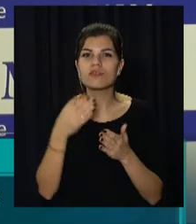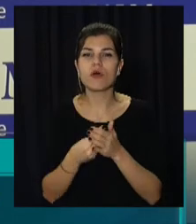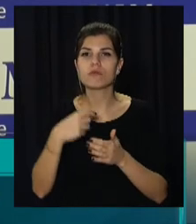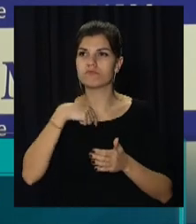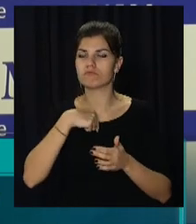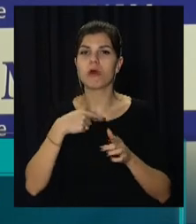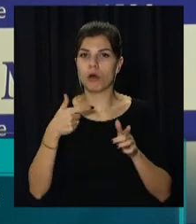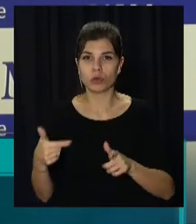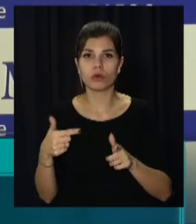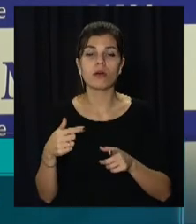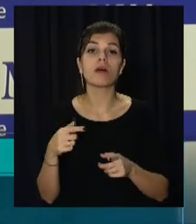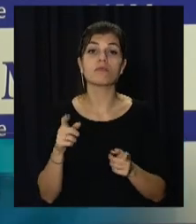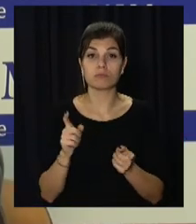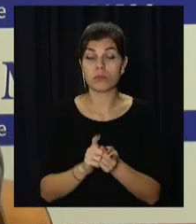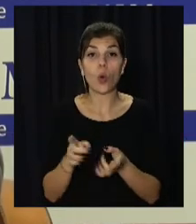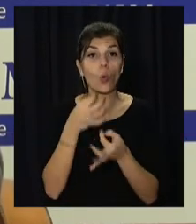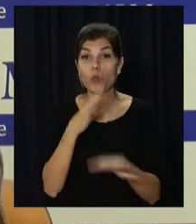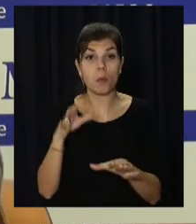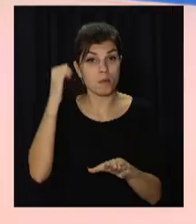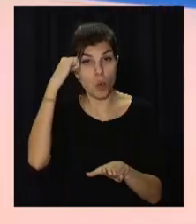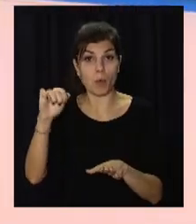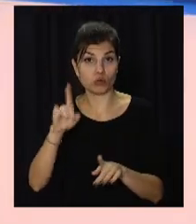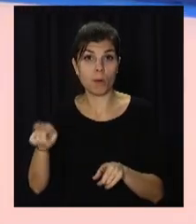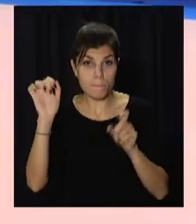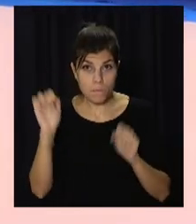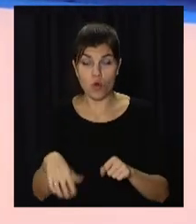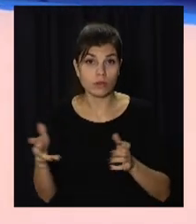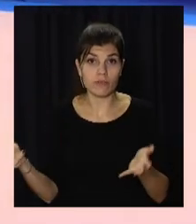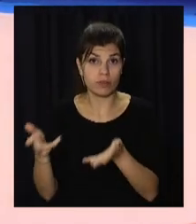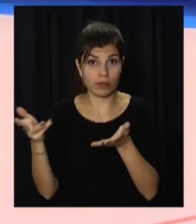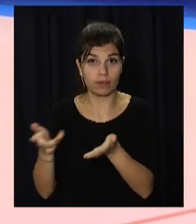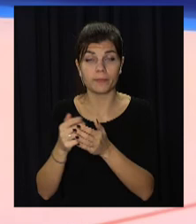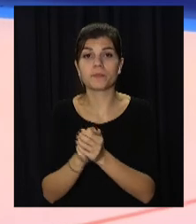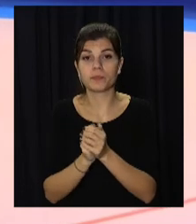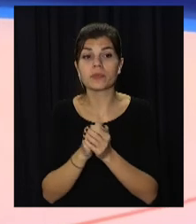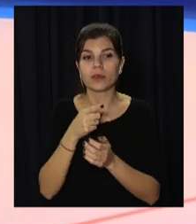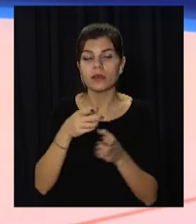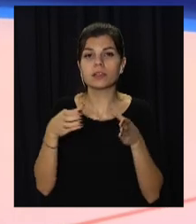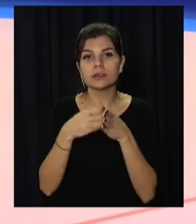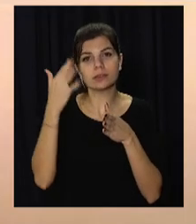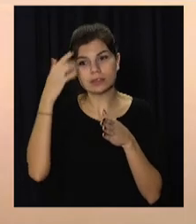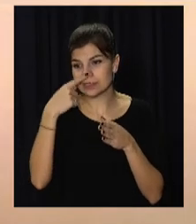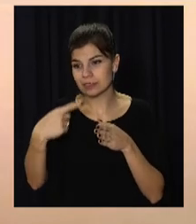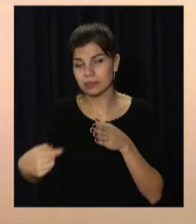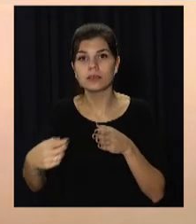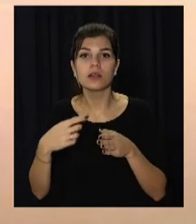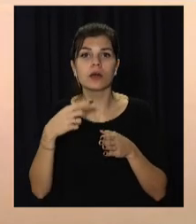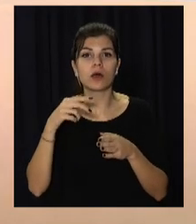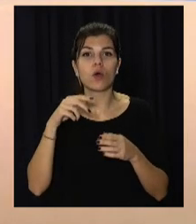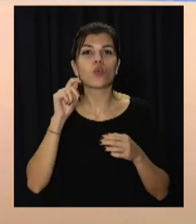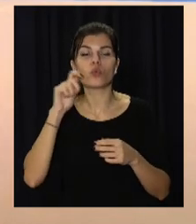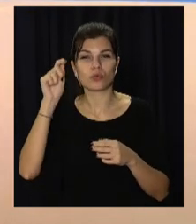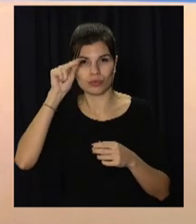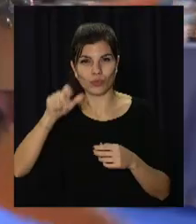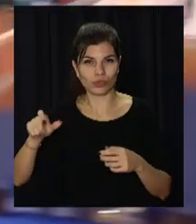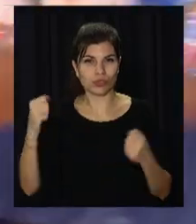готовності, одержати фактично будь победу. Вже 20 грудня представники відокремленого підрозділу Української федерації учнівського спорту